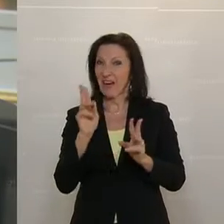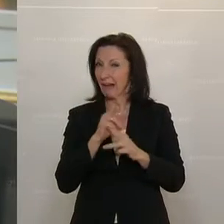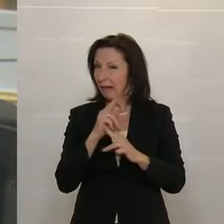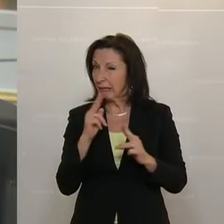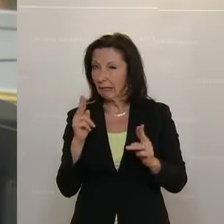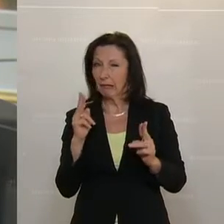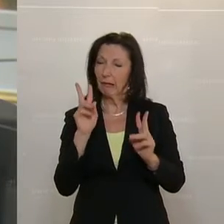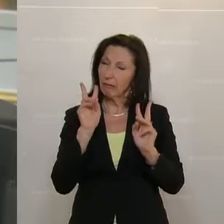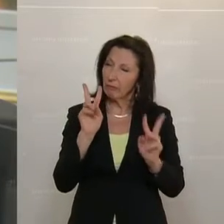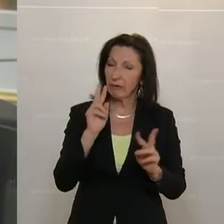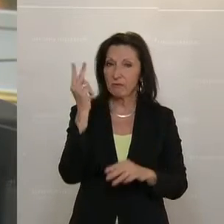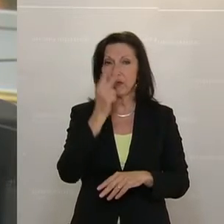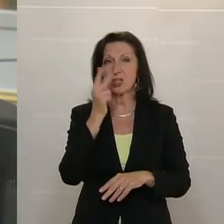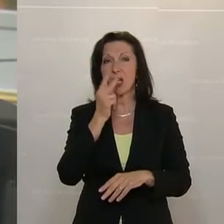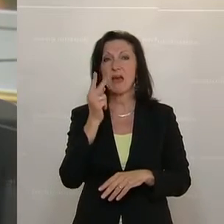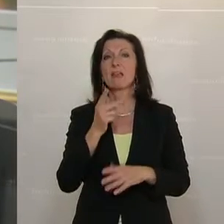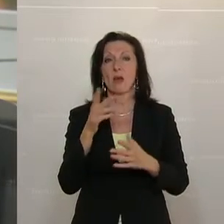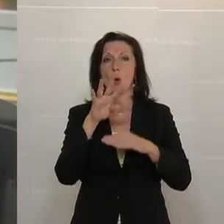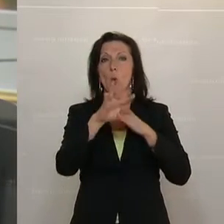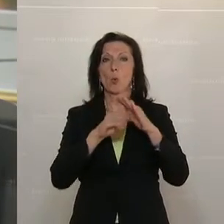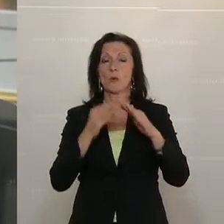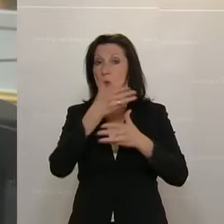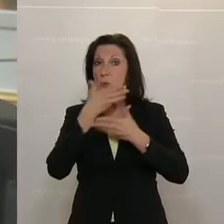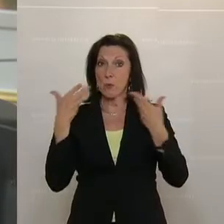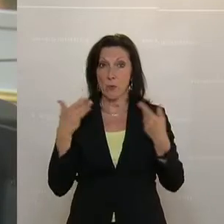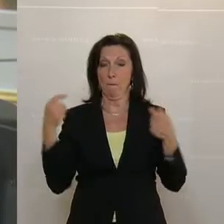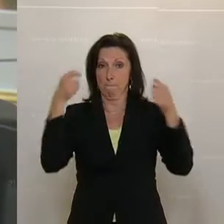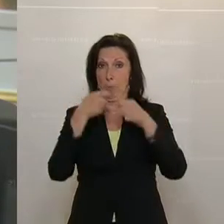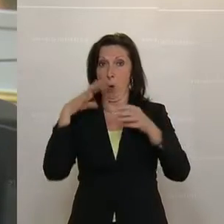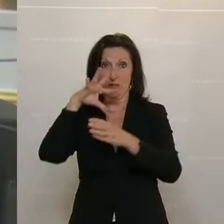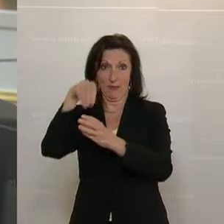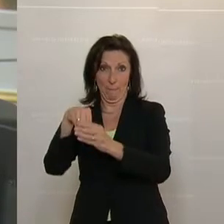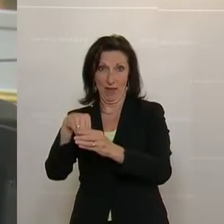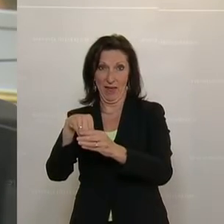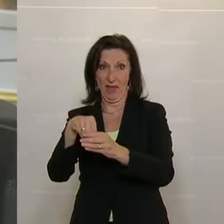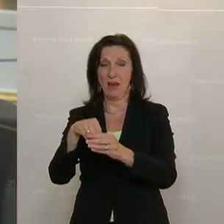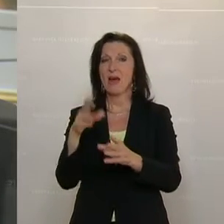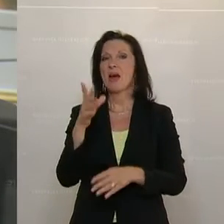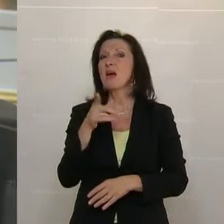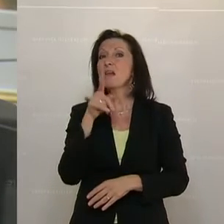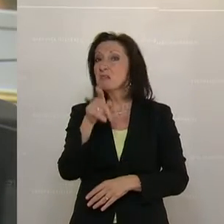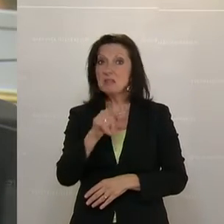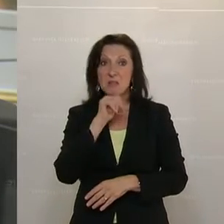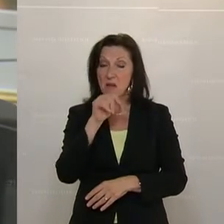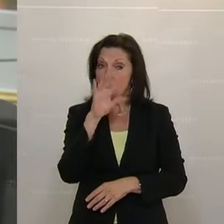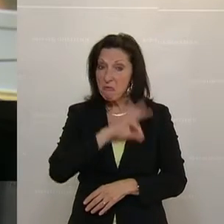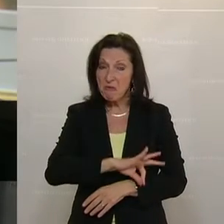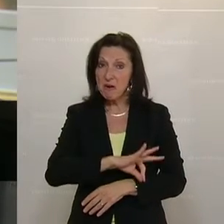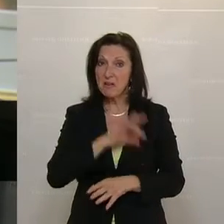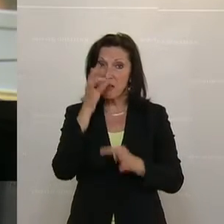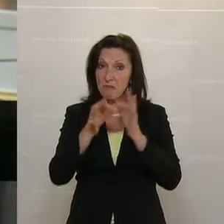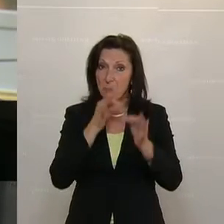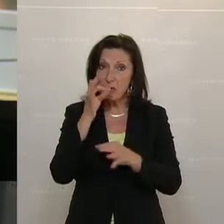nicht börsennotierte Unternehmen der Informationsverpflichtung unterliegen, aber börsennotierte